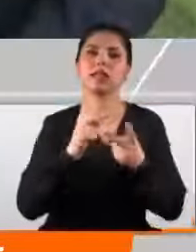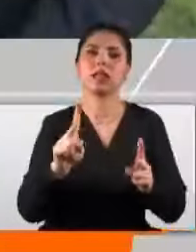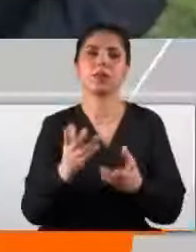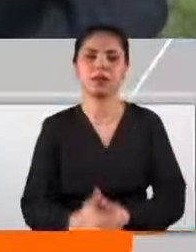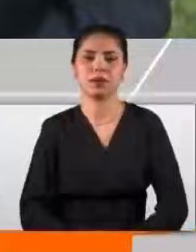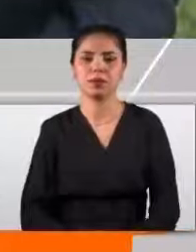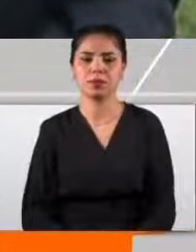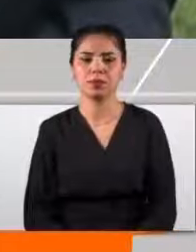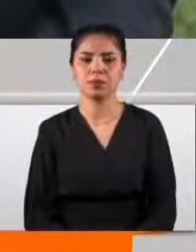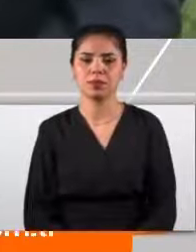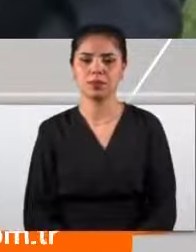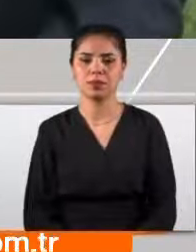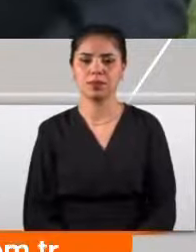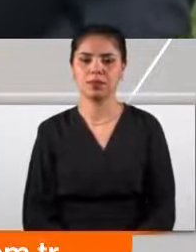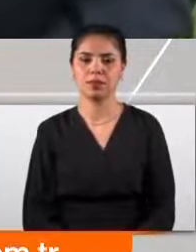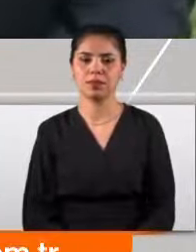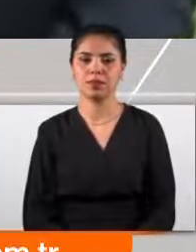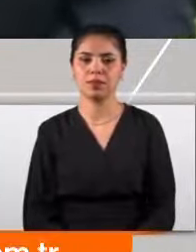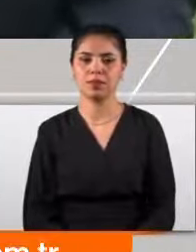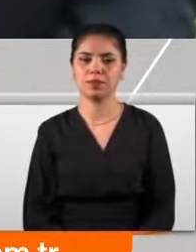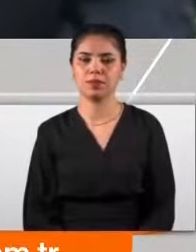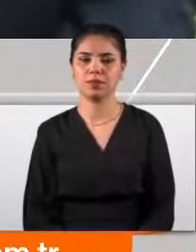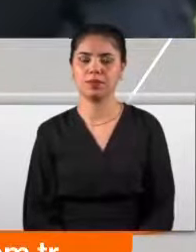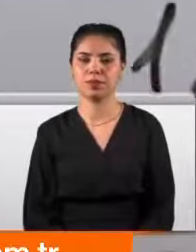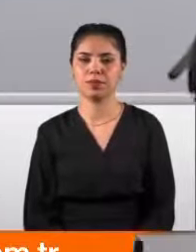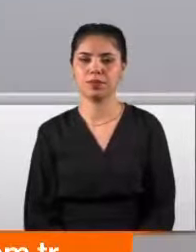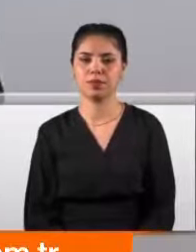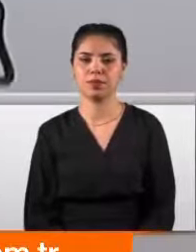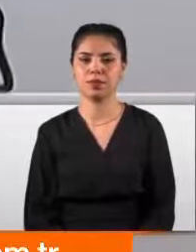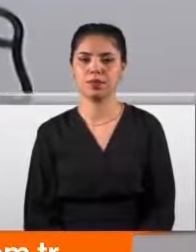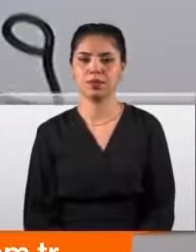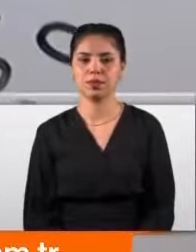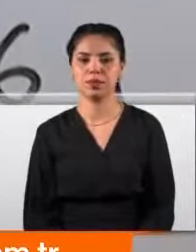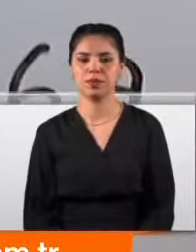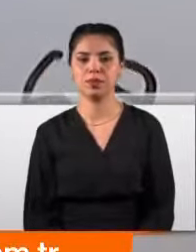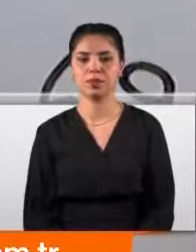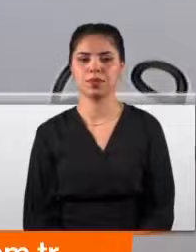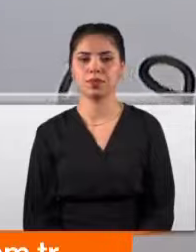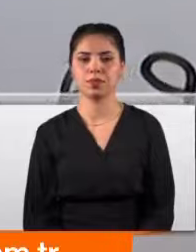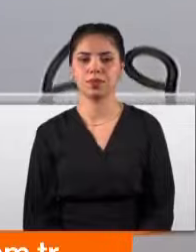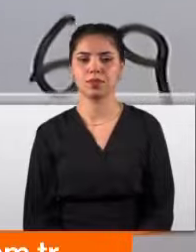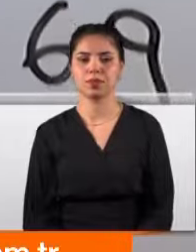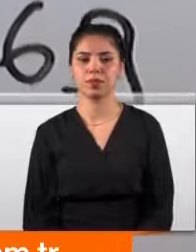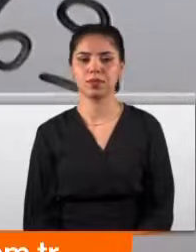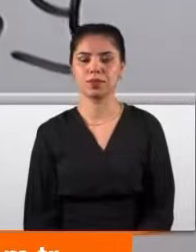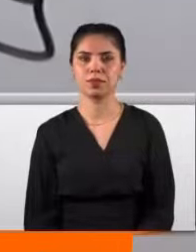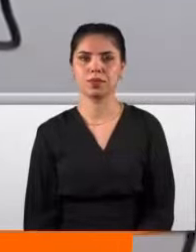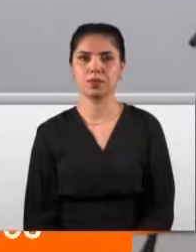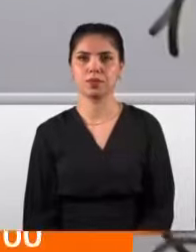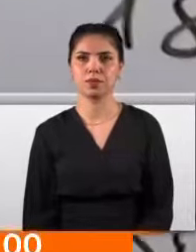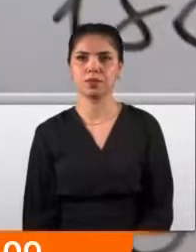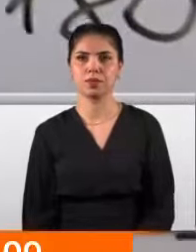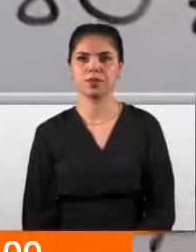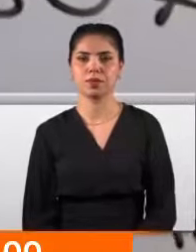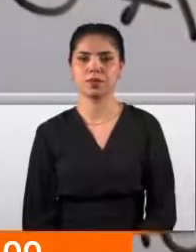100 metrelik bir ev yapıyorsa 1,5 milyon lira. Evet biz verelim hadi yap diyoruz. 1 milyon TL'lik bir kredi çekmek isterse sadece 0